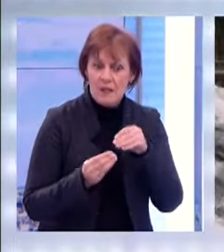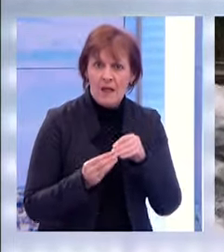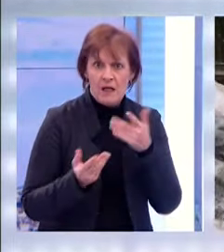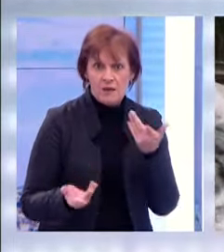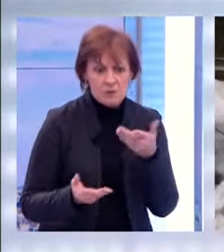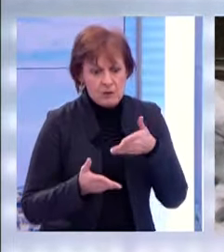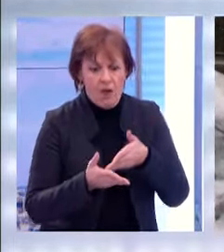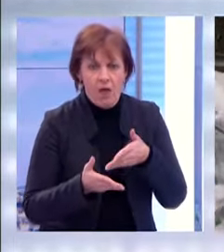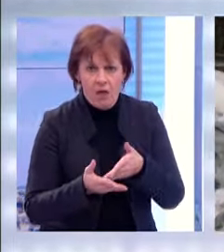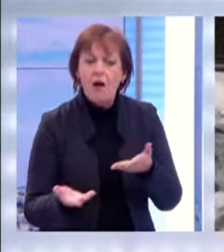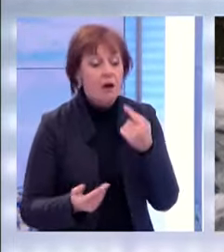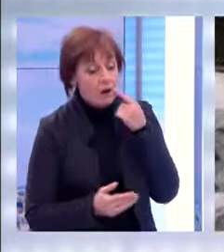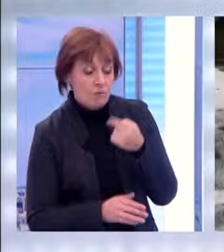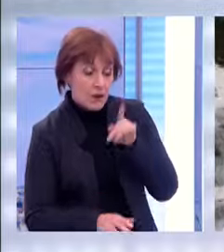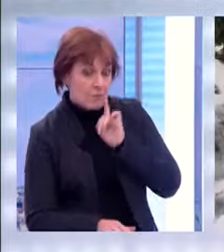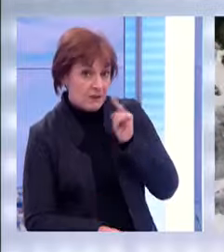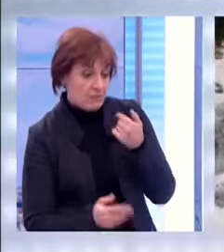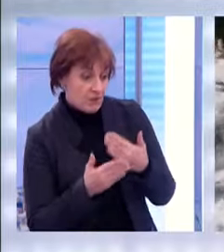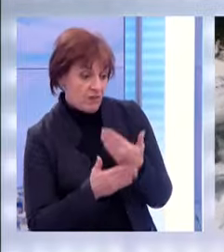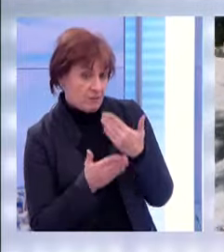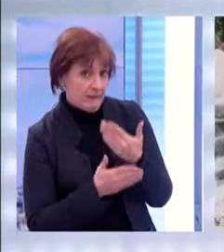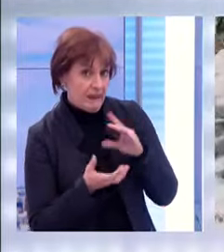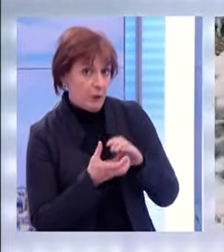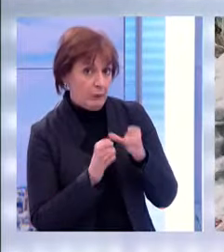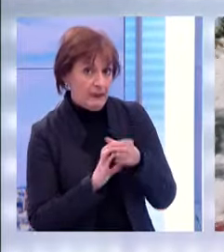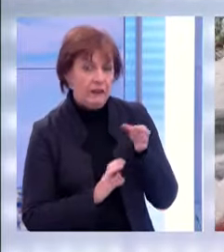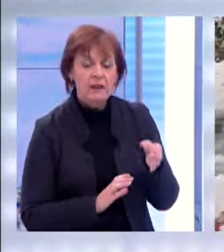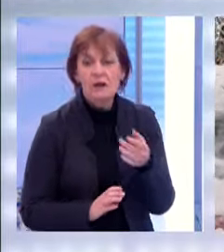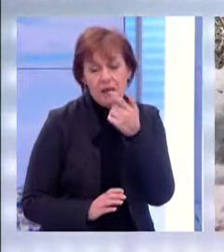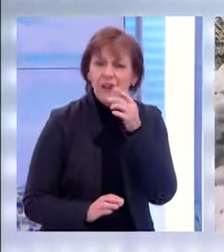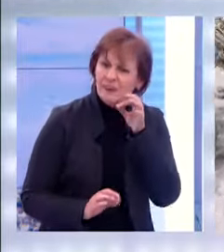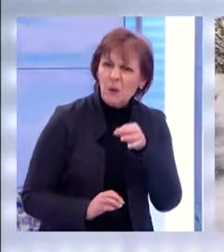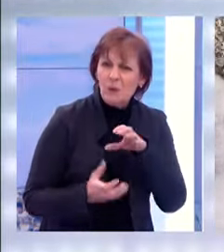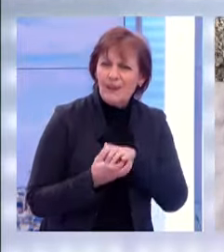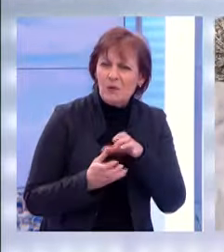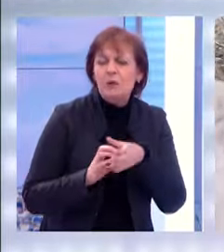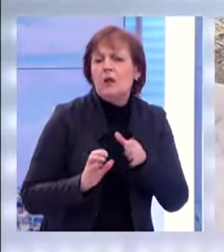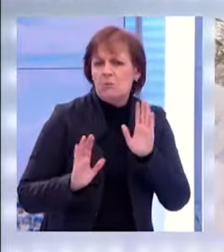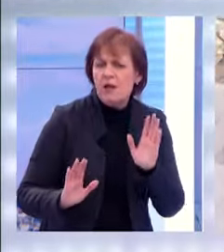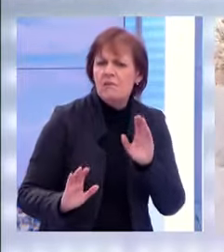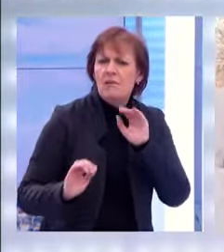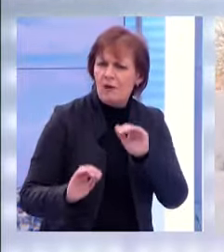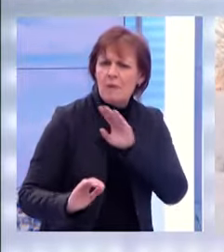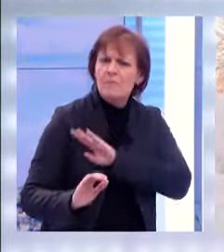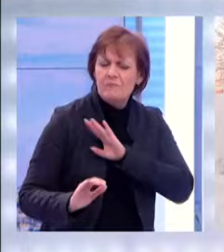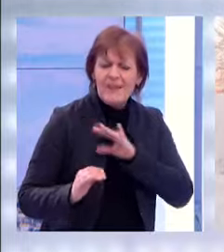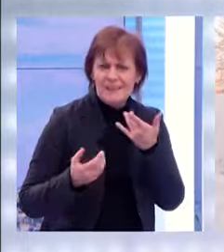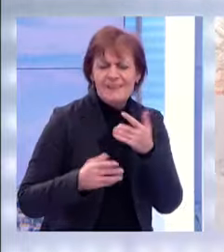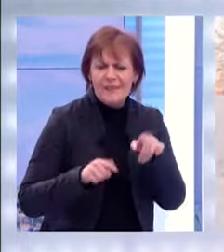en difficulté. Madame, c'est compliqué ce matin ? Ça semble un peu compliqué, mais on va tenter quand même d'aller travailler.